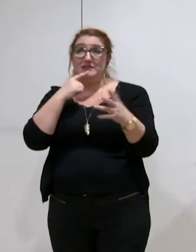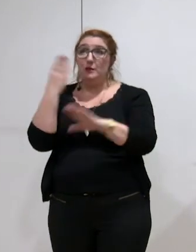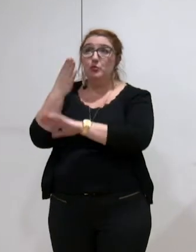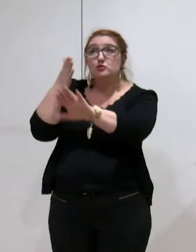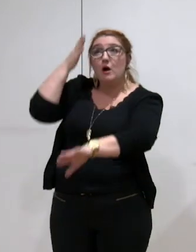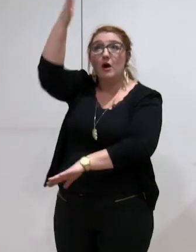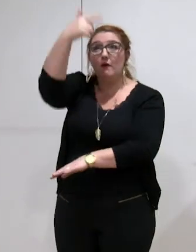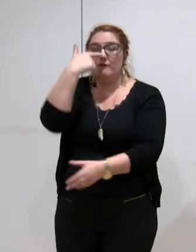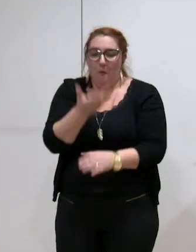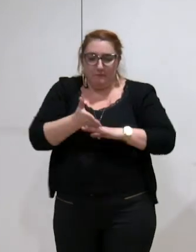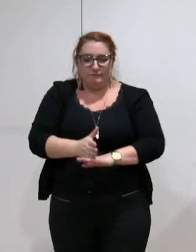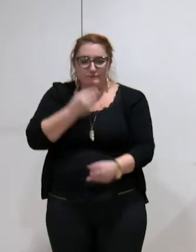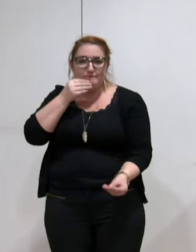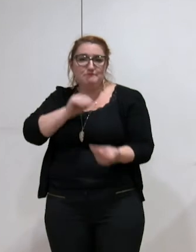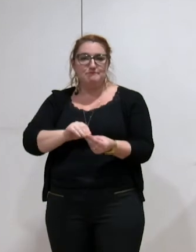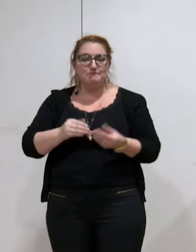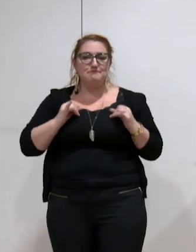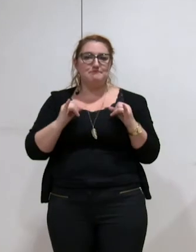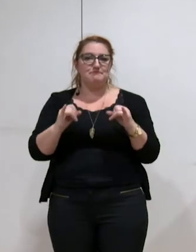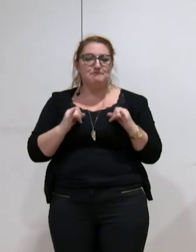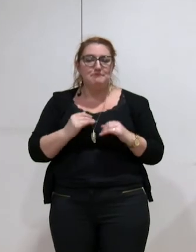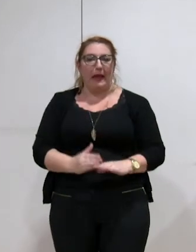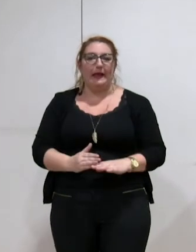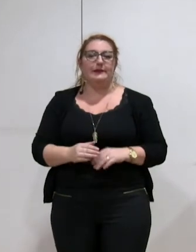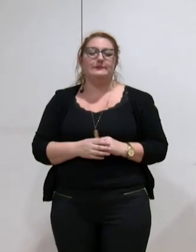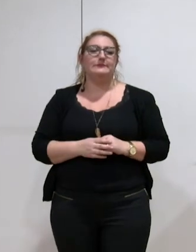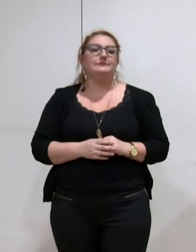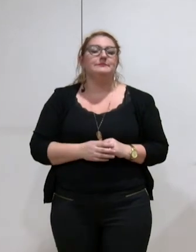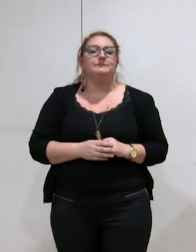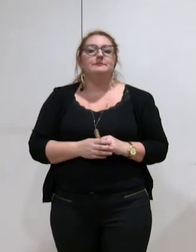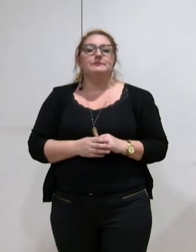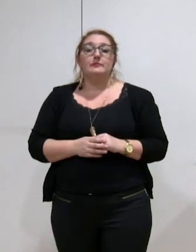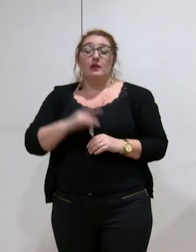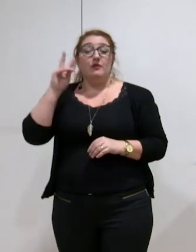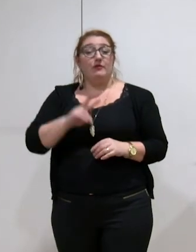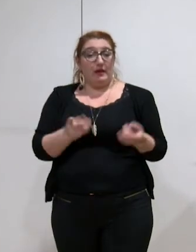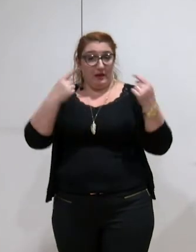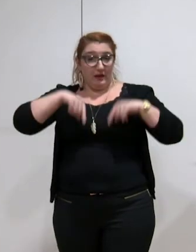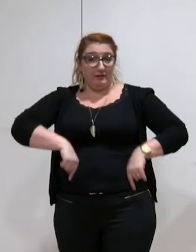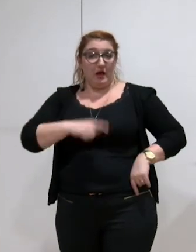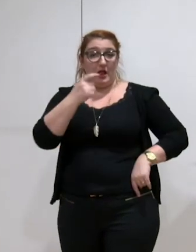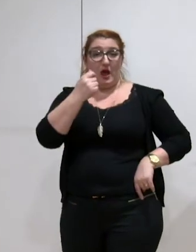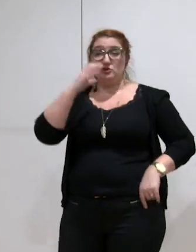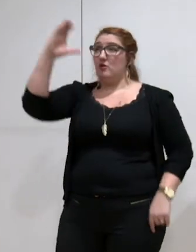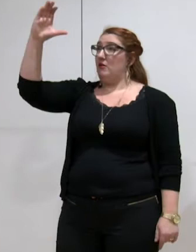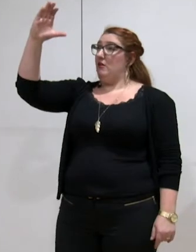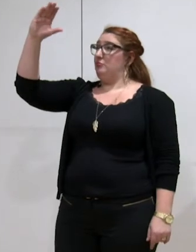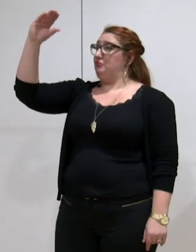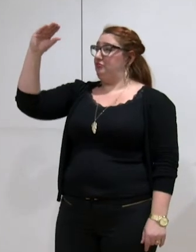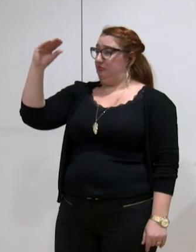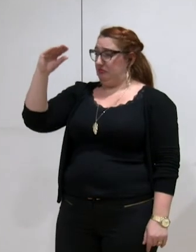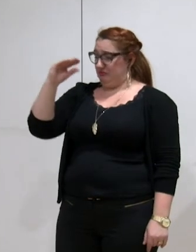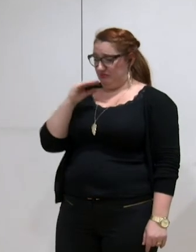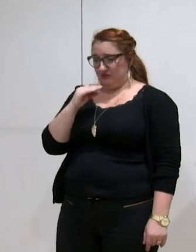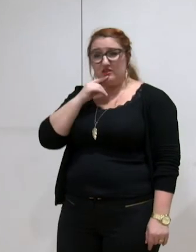apporter des réponses. La baisse inouïe des dotations de l'Etat nous invite d'autant à bâtir une métropole adaptée aux